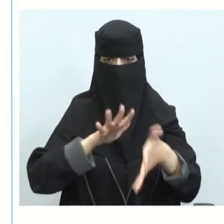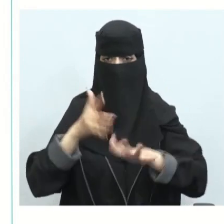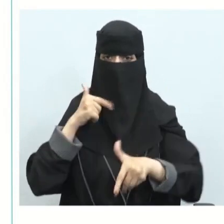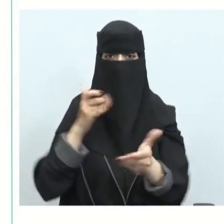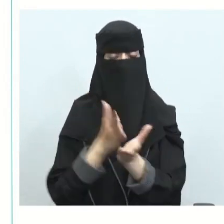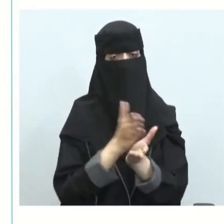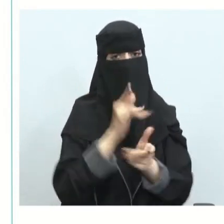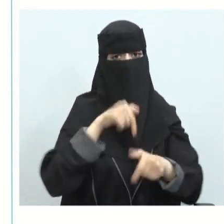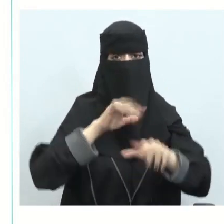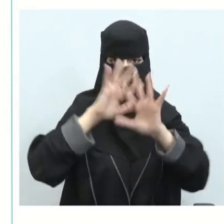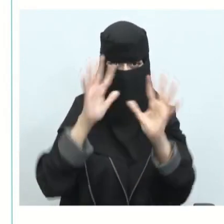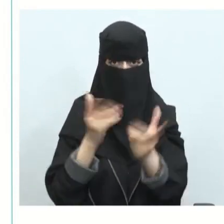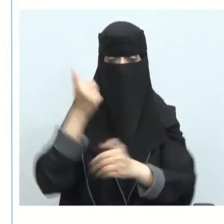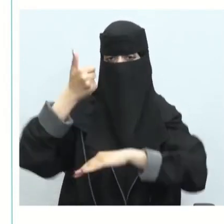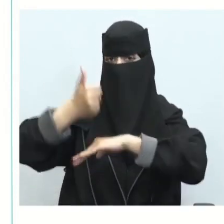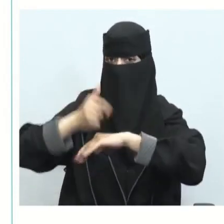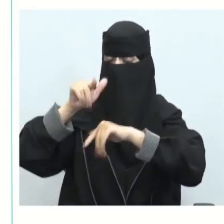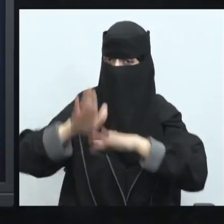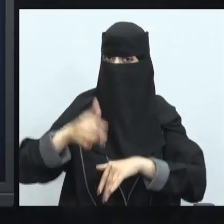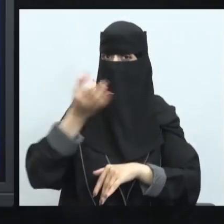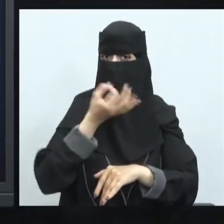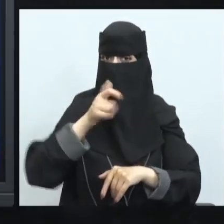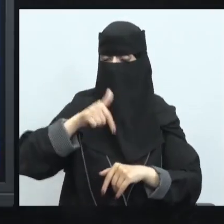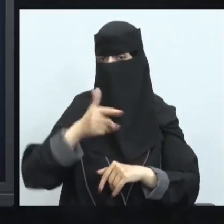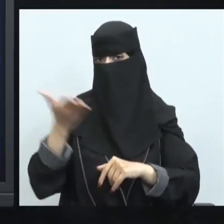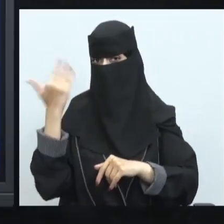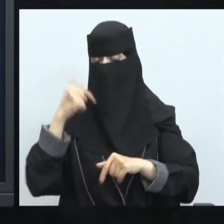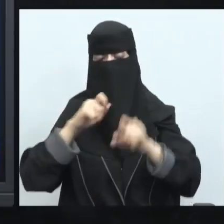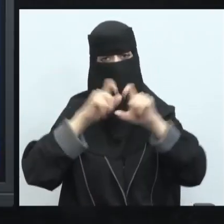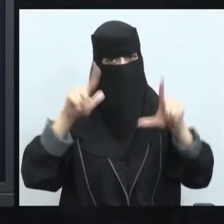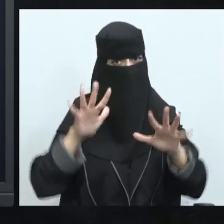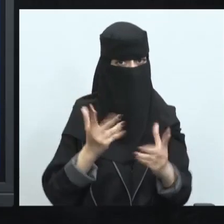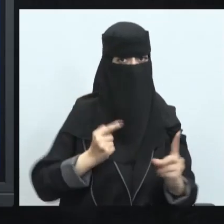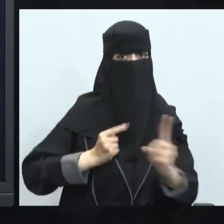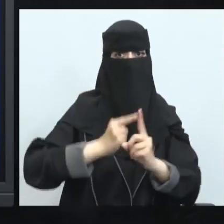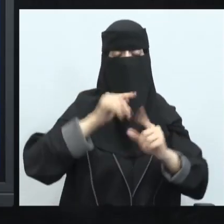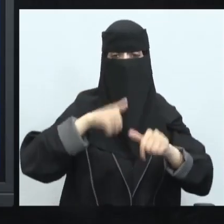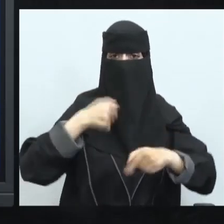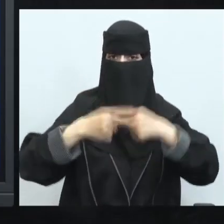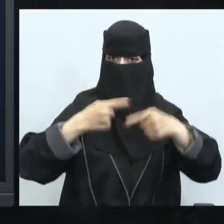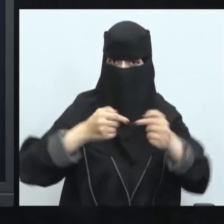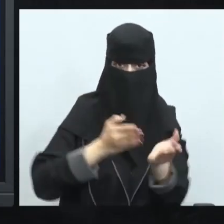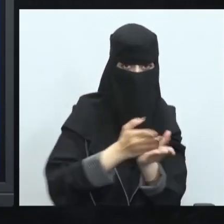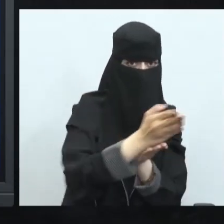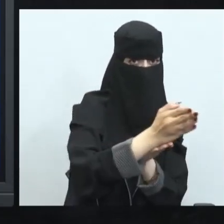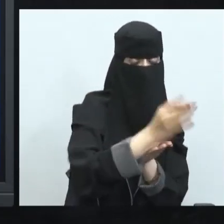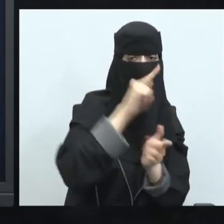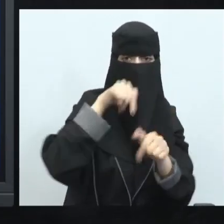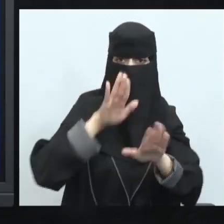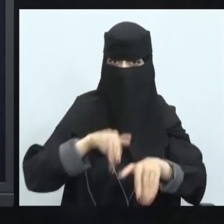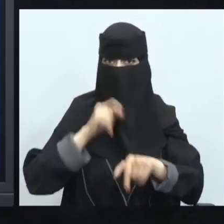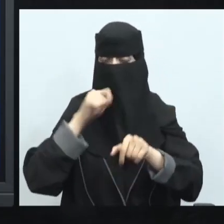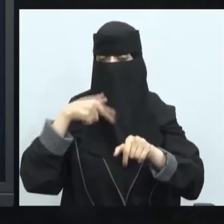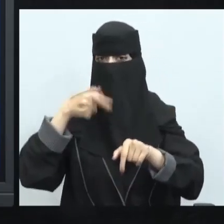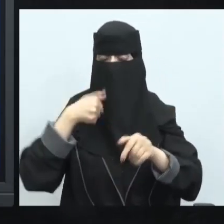المجالات العامة الرئيسة إذن نحن تحدثنا سابقا ووضحنا ماذا نقصد بالاستدامة وذكرنا